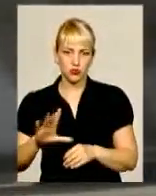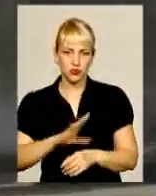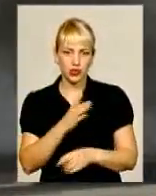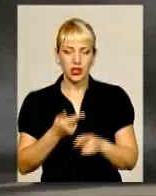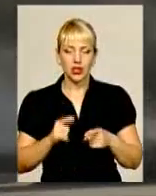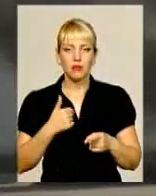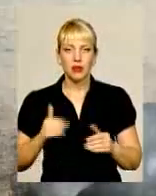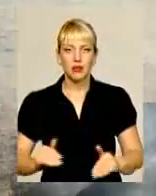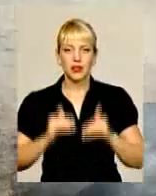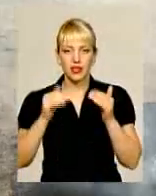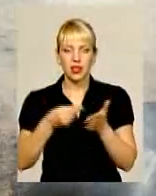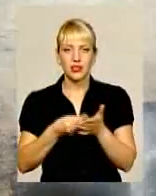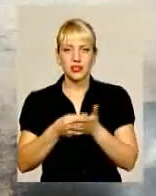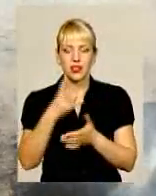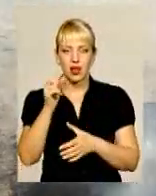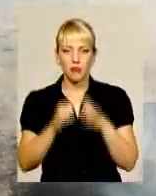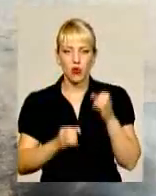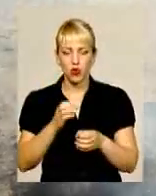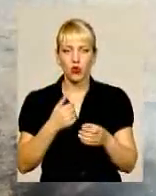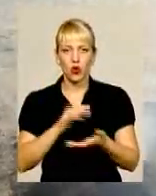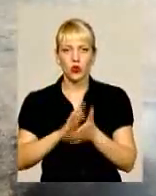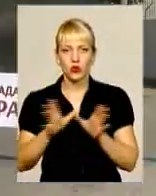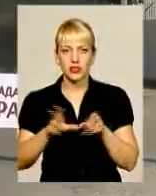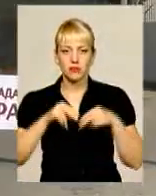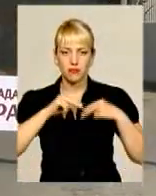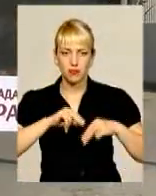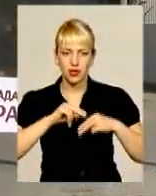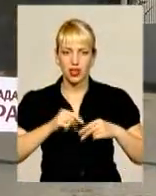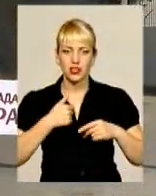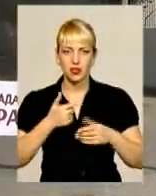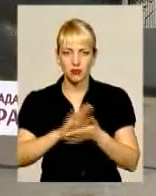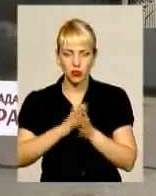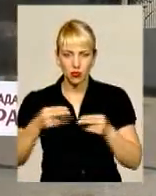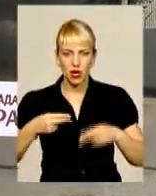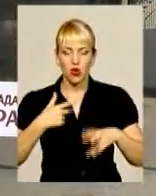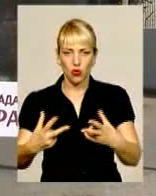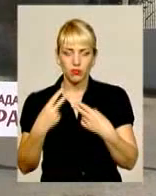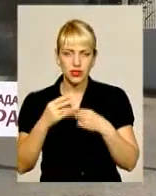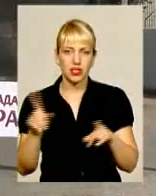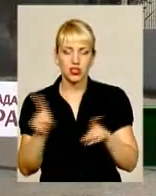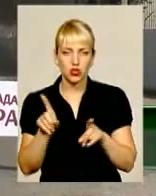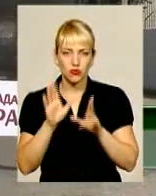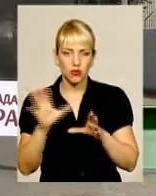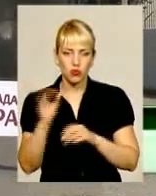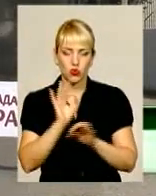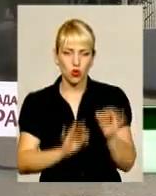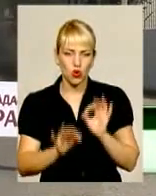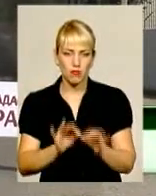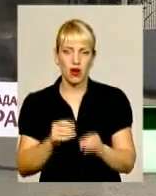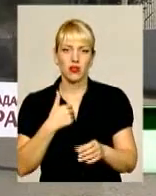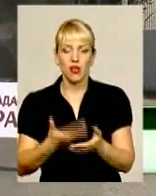того, що ми підняли ціно на молоко. Договір співпраці ми уклали з ними, обіцяли нам, що все нормально. Так і було спочатку.